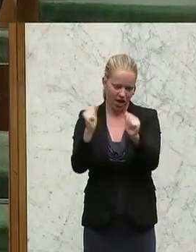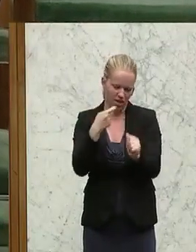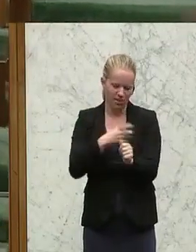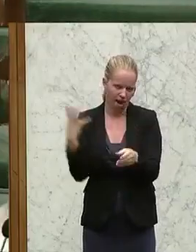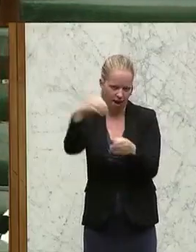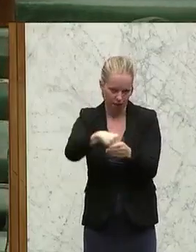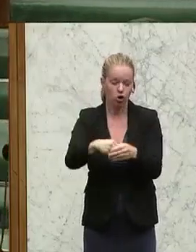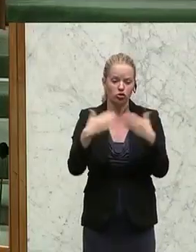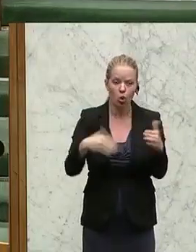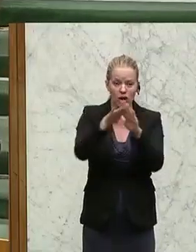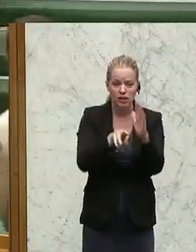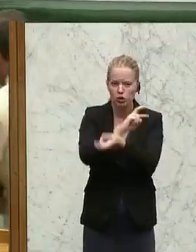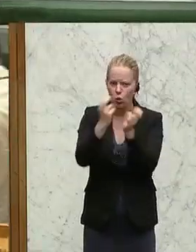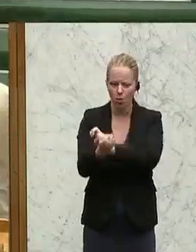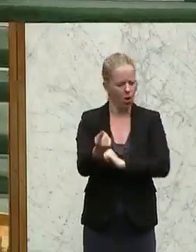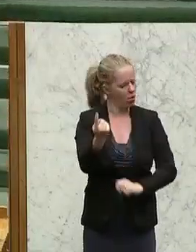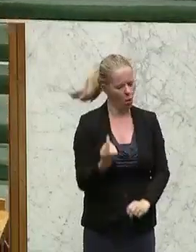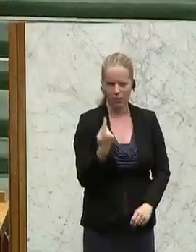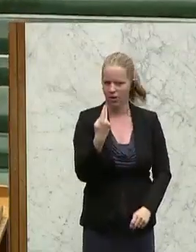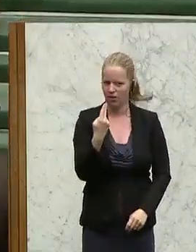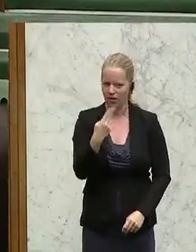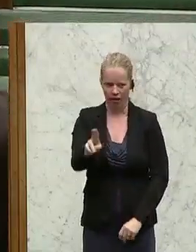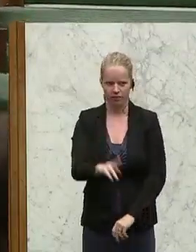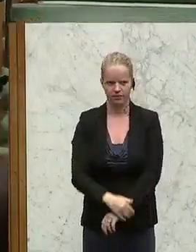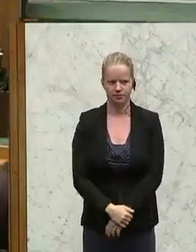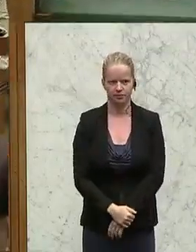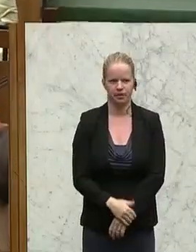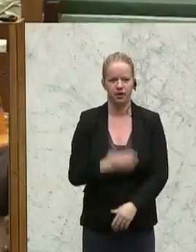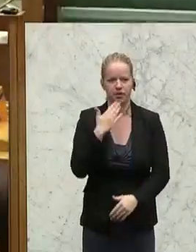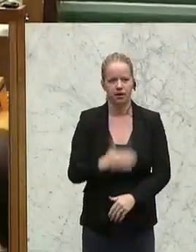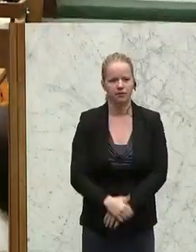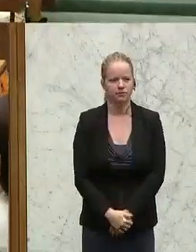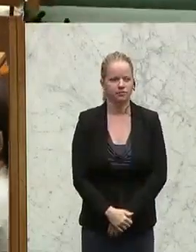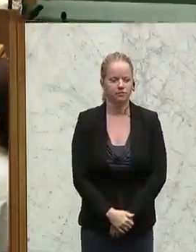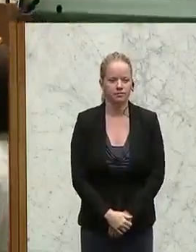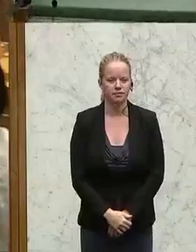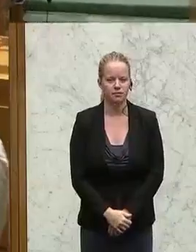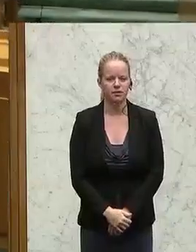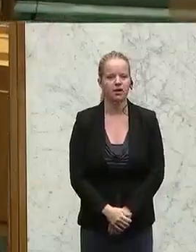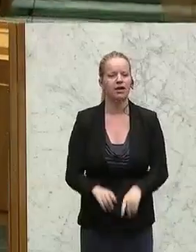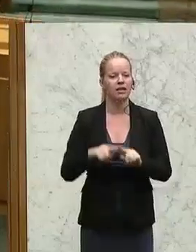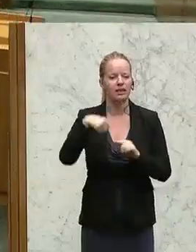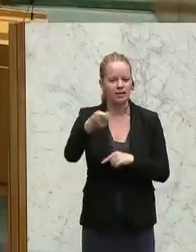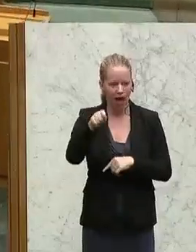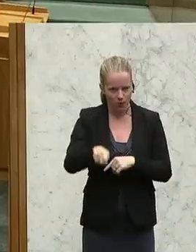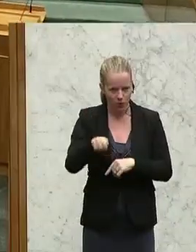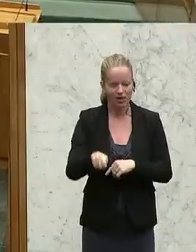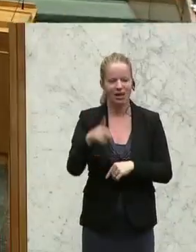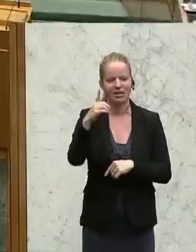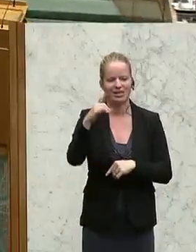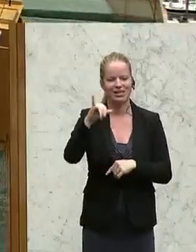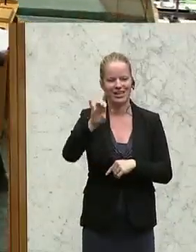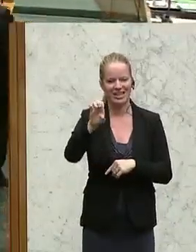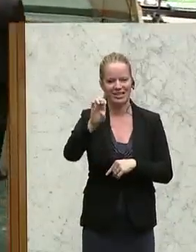Reichlich starker Tobak, eines freiheitlichen Peter Wurm spricht von einem paranoinen und undemokratischen Gesetz, als